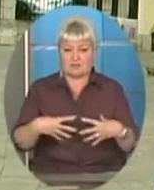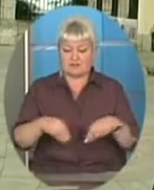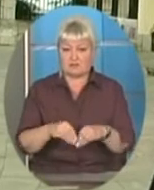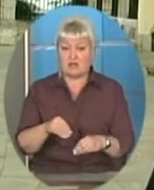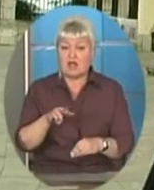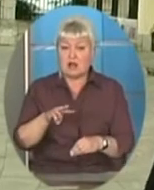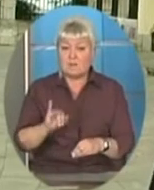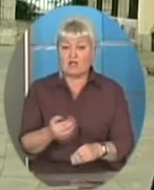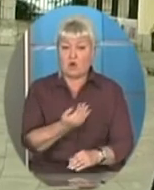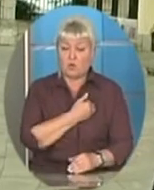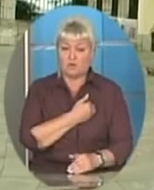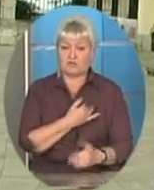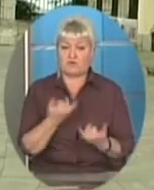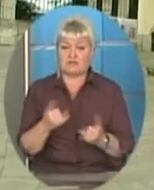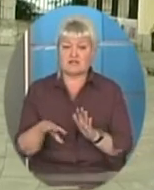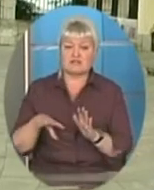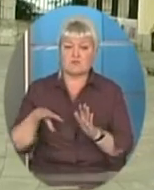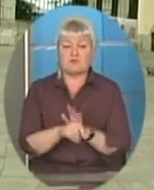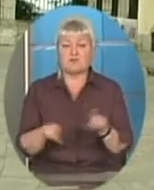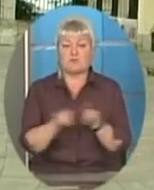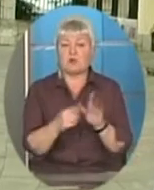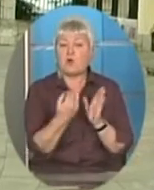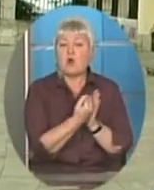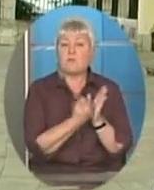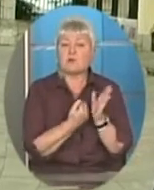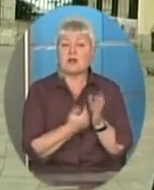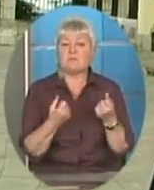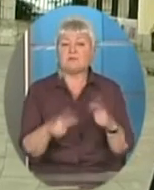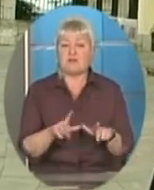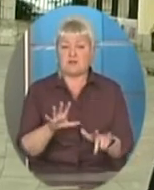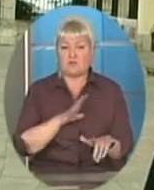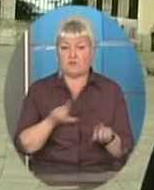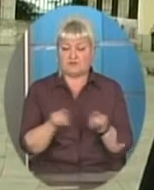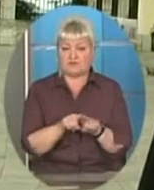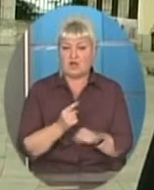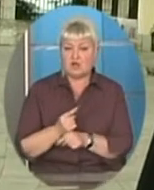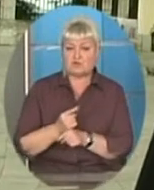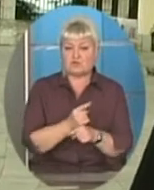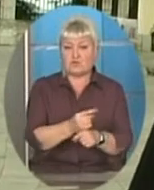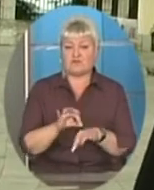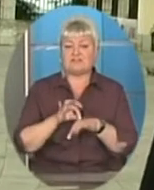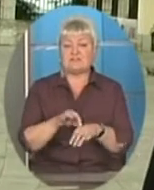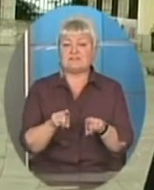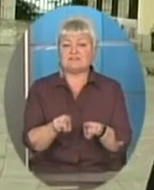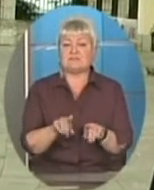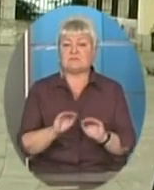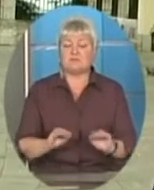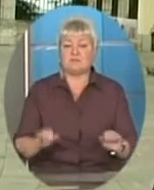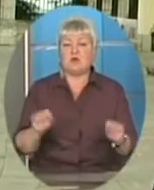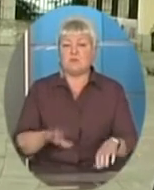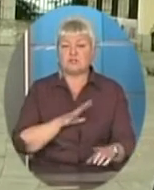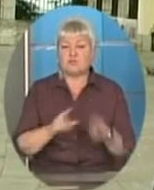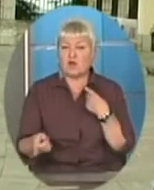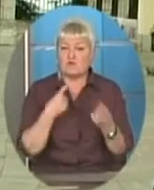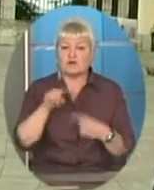ми хочемо і зараз запроваджуємо цю програму, де б був цей супровід, вести з цими дітьми, щоб ними можна було говорити з